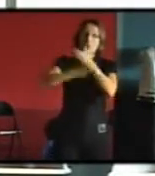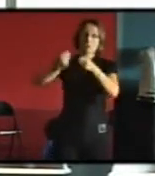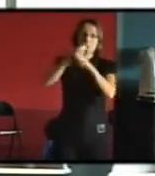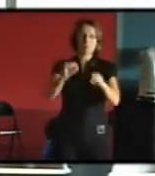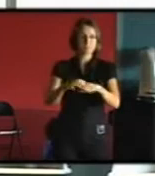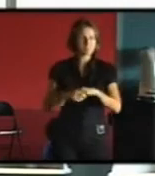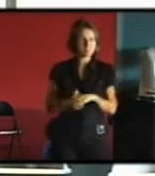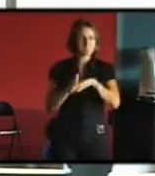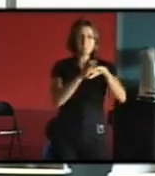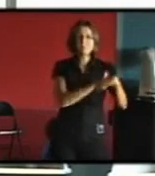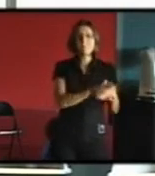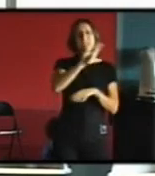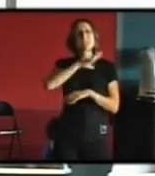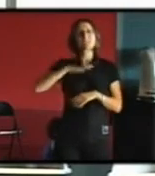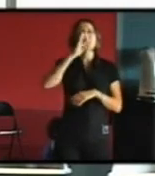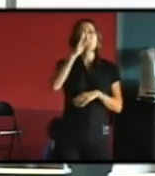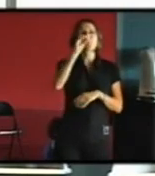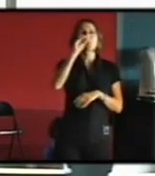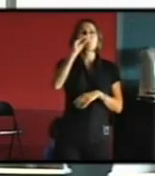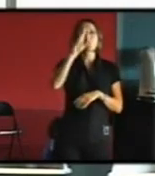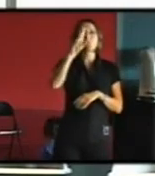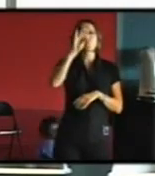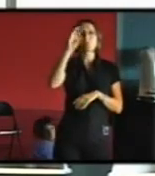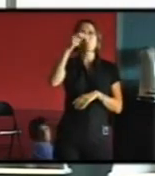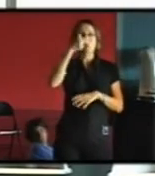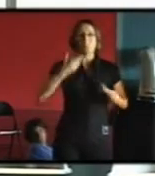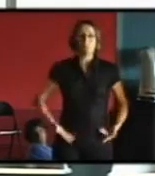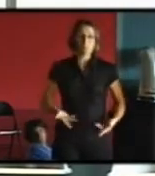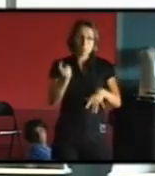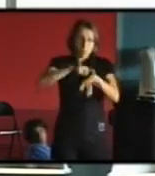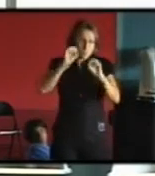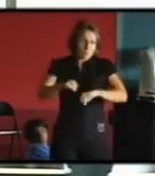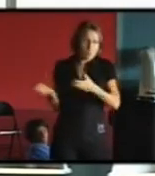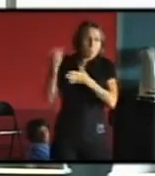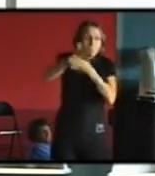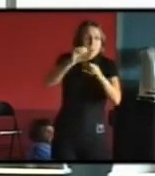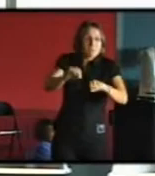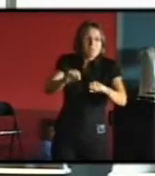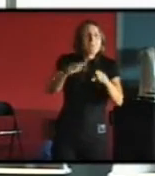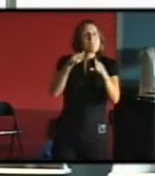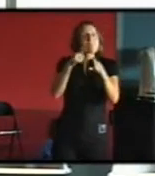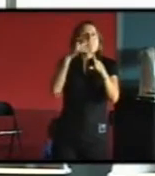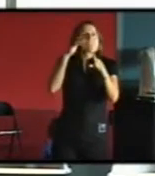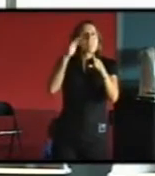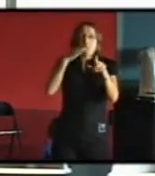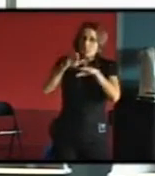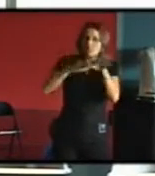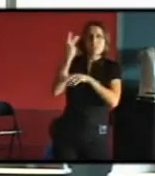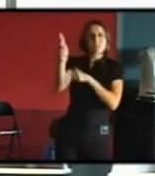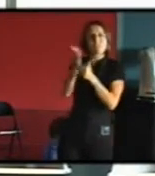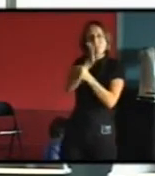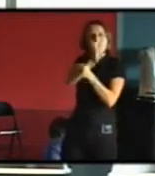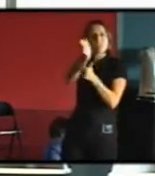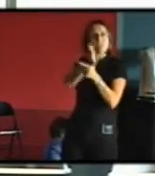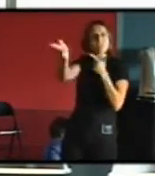Elisabeth Touton tout de suite je vais peut-être vous demander une première réaction sur les deux méthodes et les deux